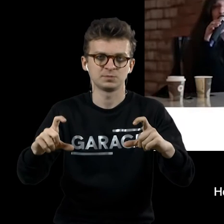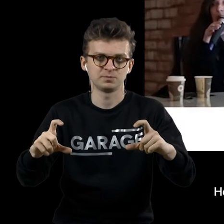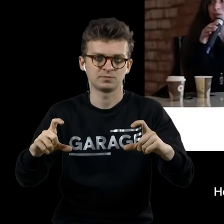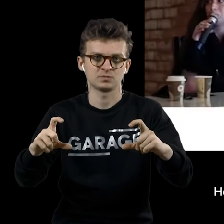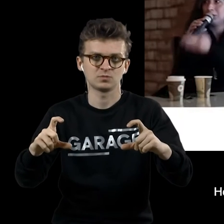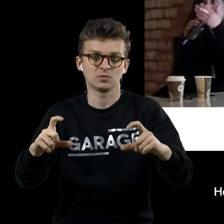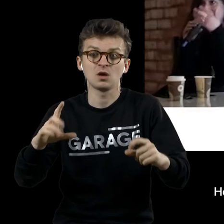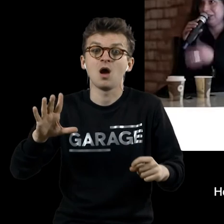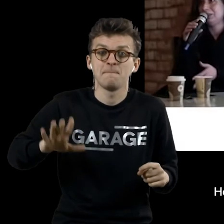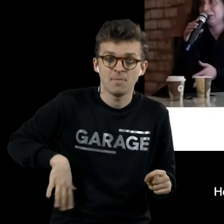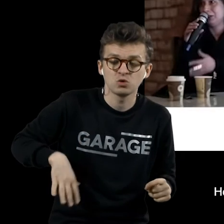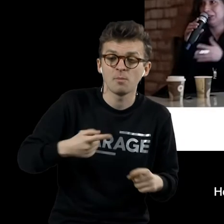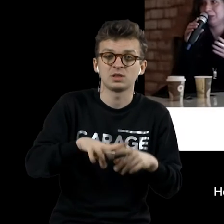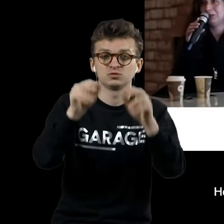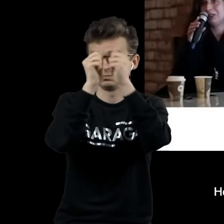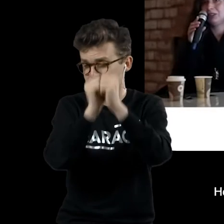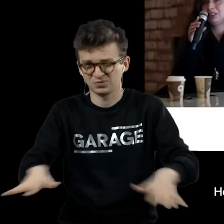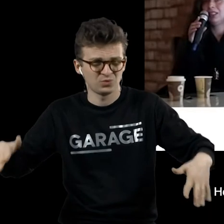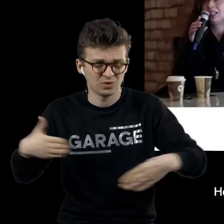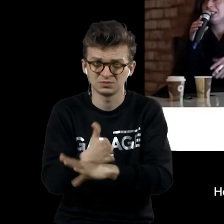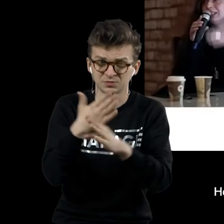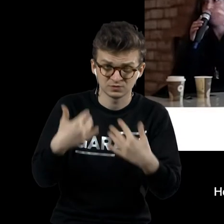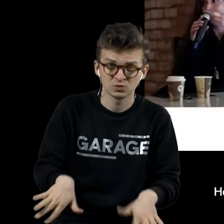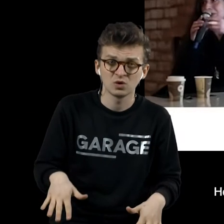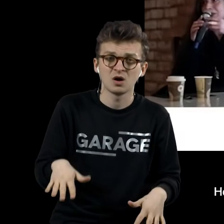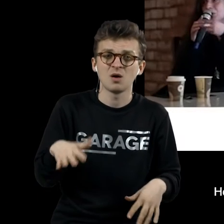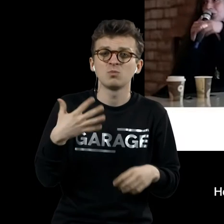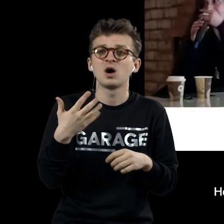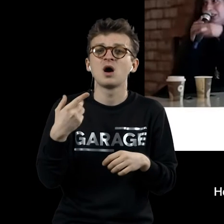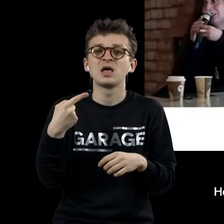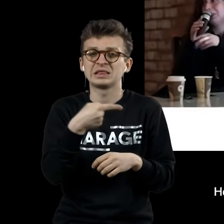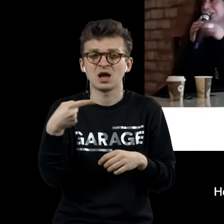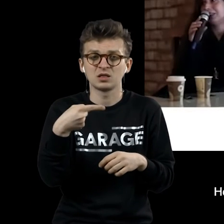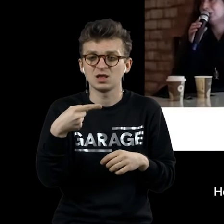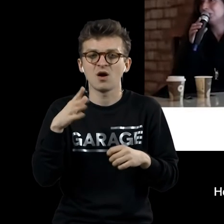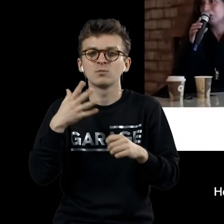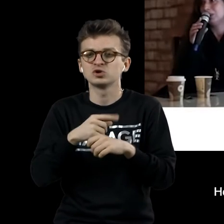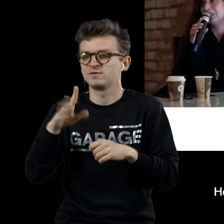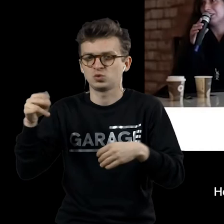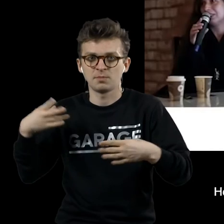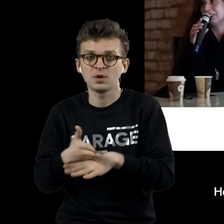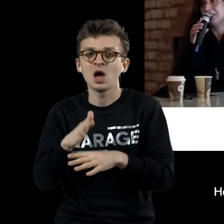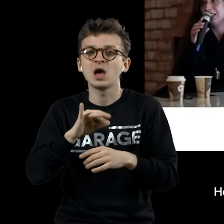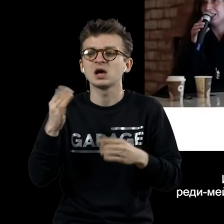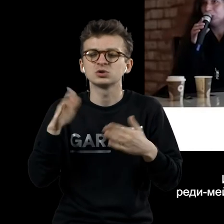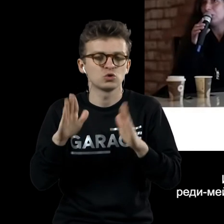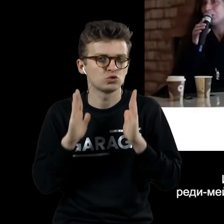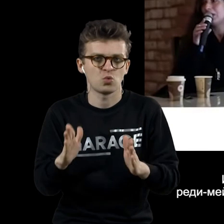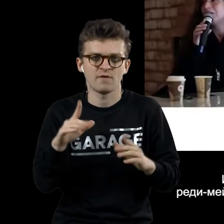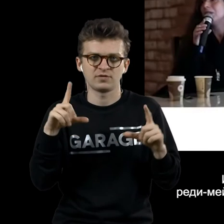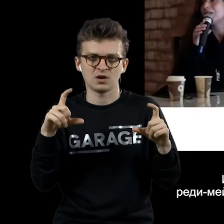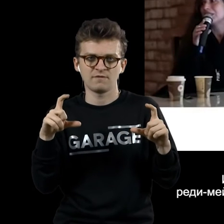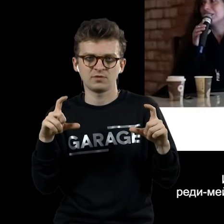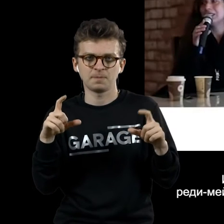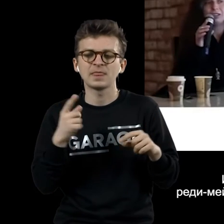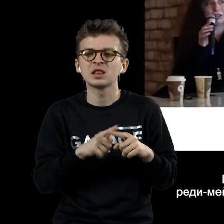После чего предметы рассыпаются и разбиваются, негатив тоже надо разбить и остается только фотография. История про